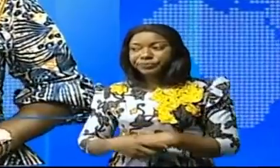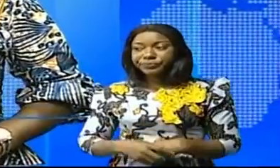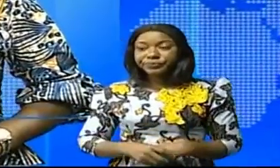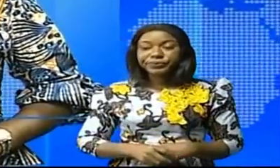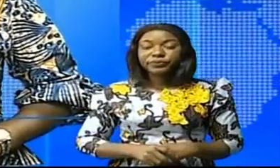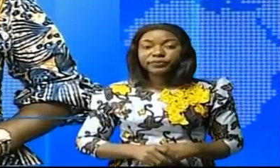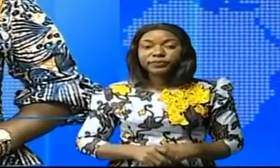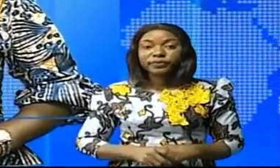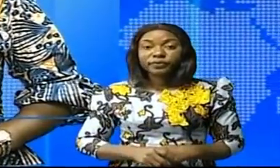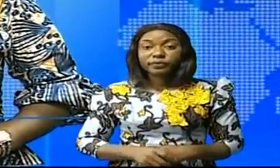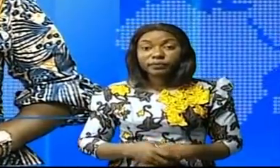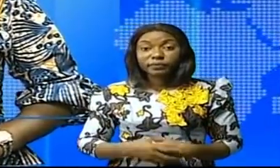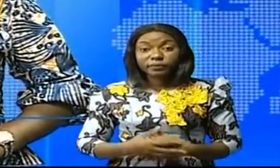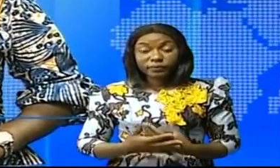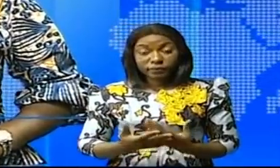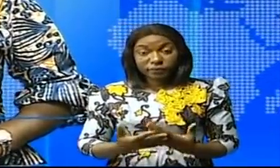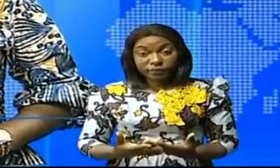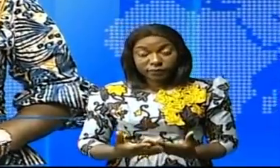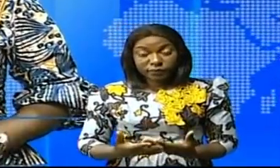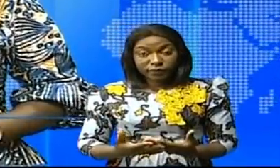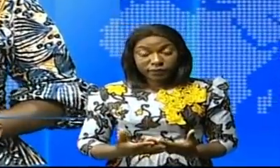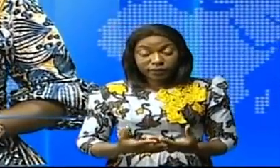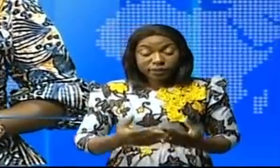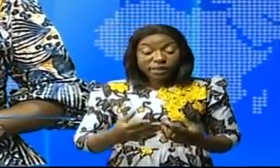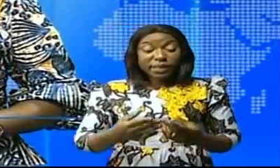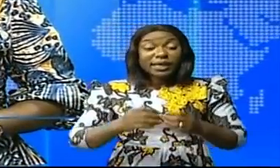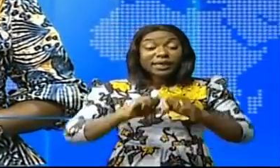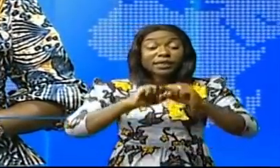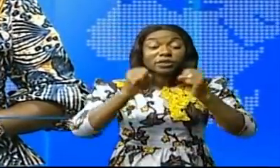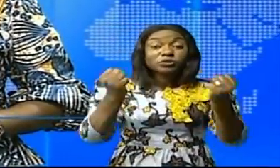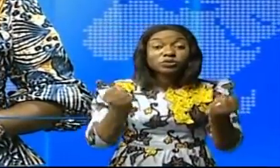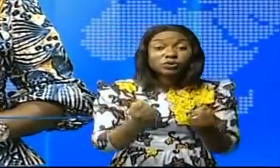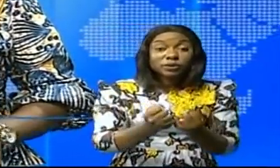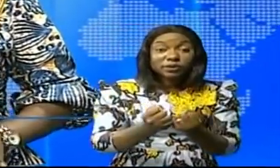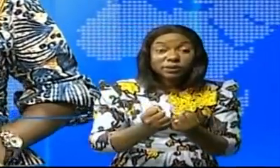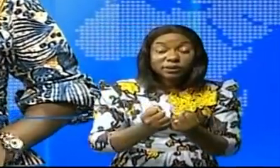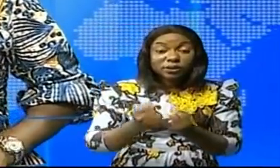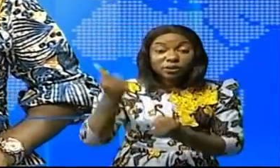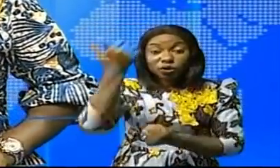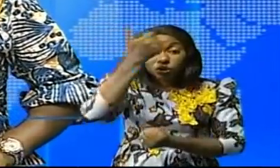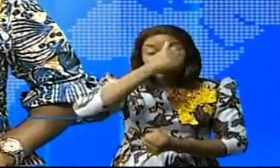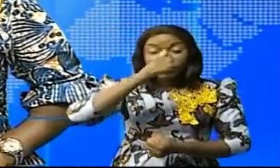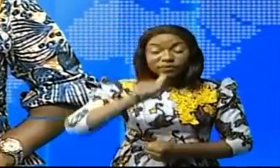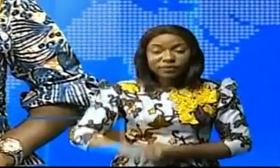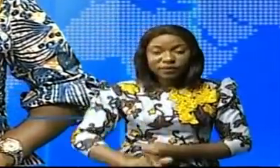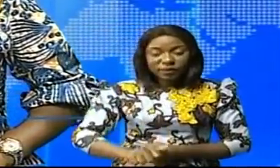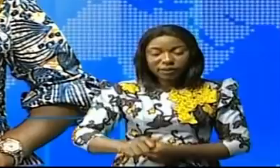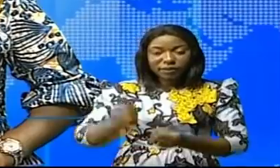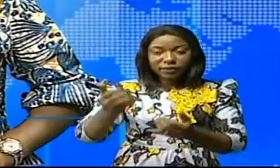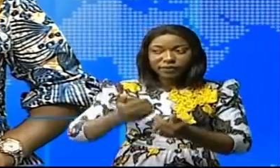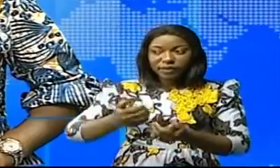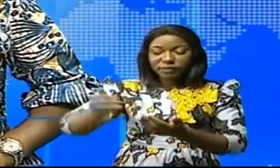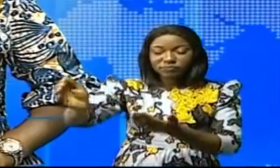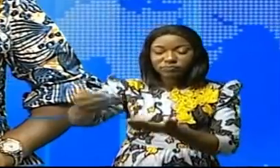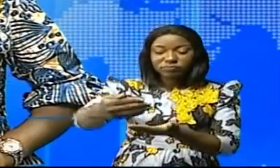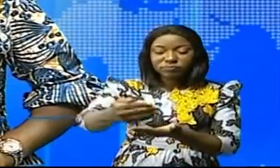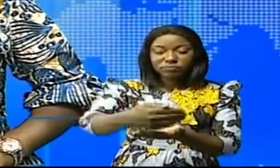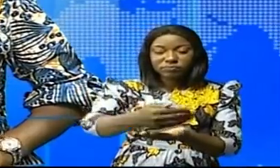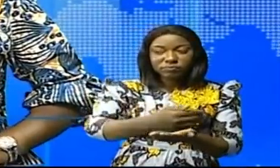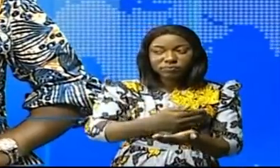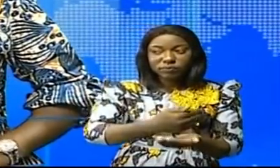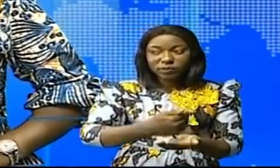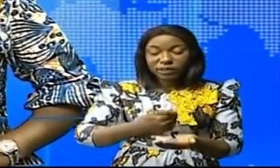Green Tech est une firme sud-africaine spécialisée dans le recyclage des déchets, des